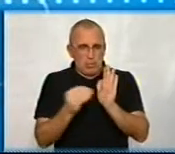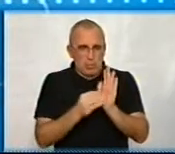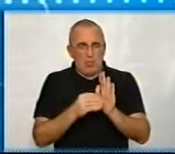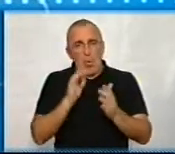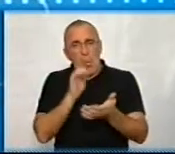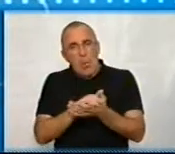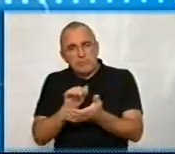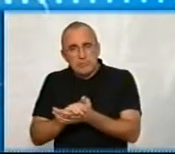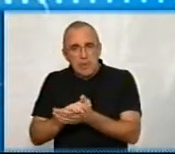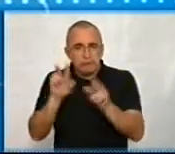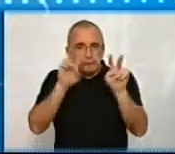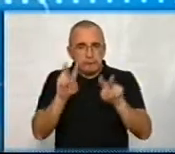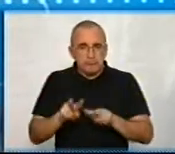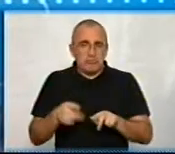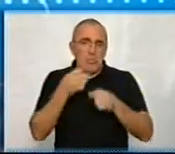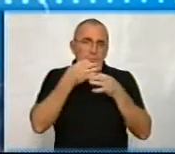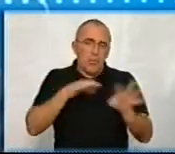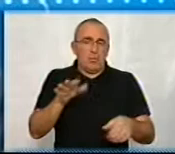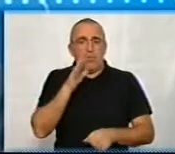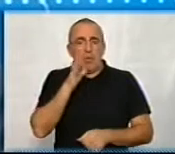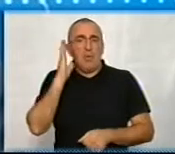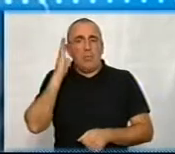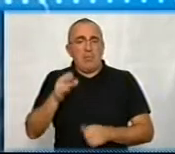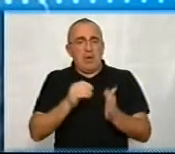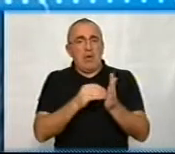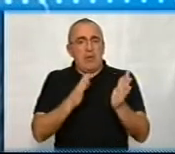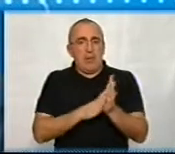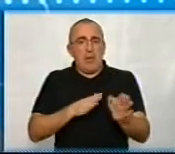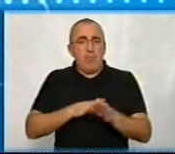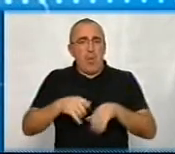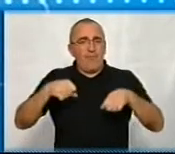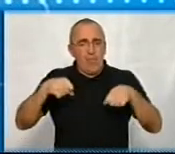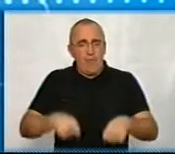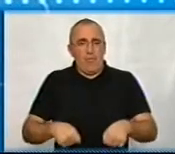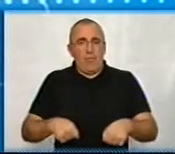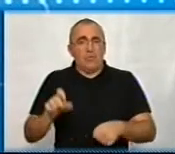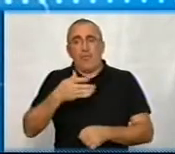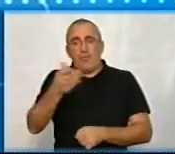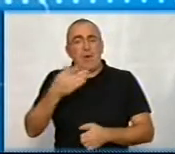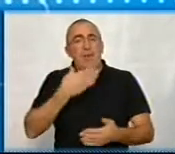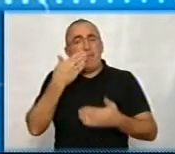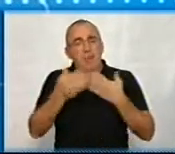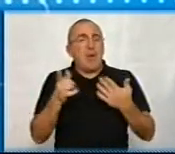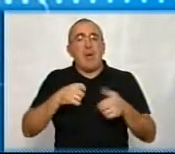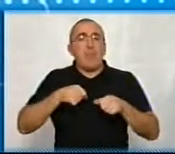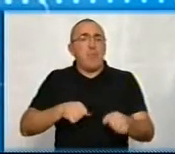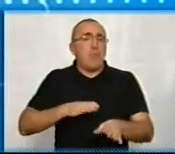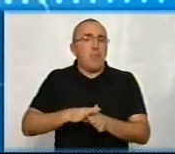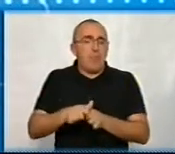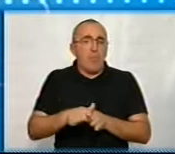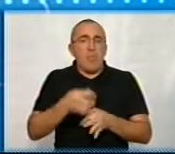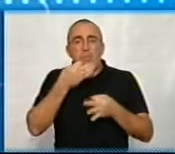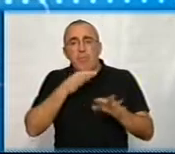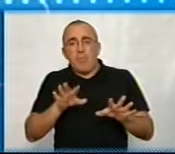ознайомитись з цими будь-який час, буде реєстр повноважень. От про те, що ви питали, а які повноваження? Будь-яке